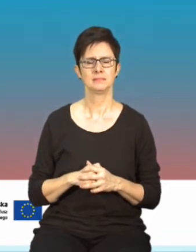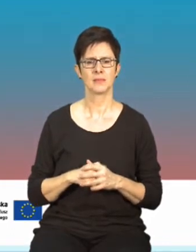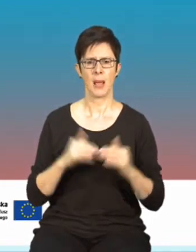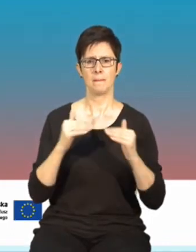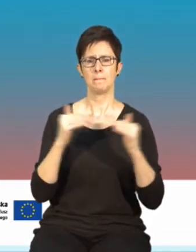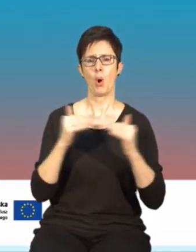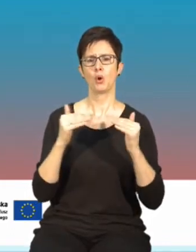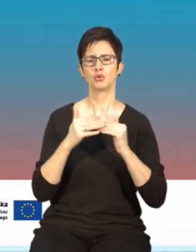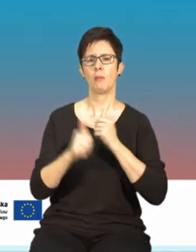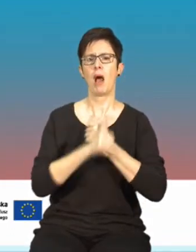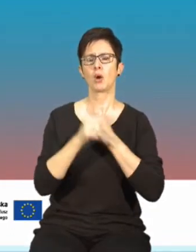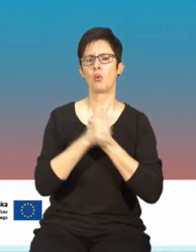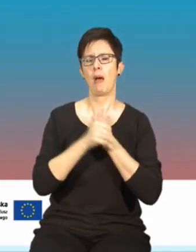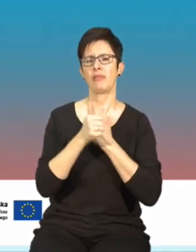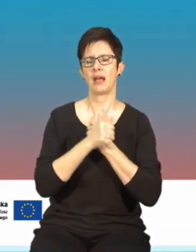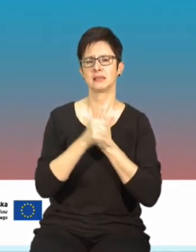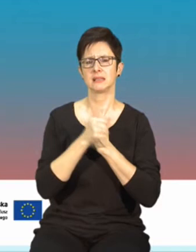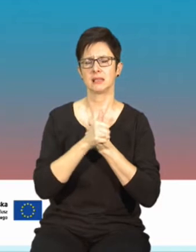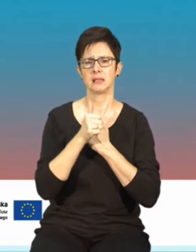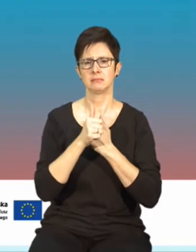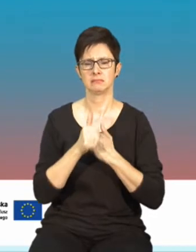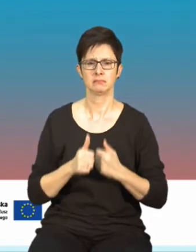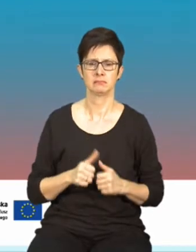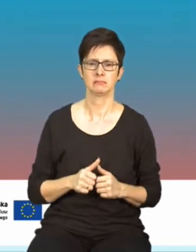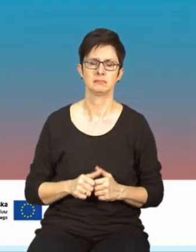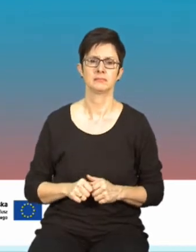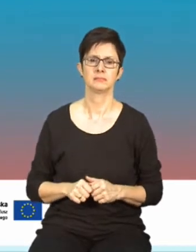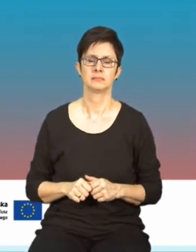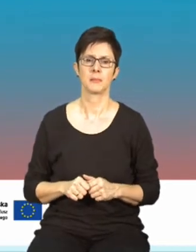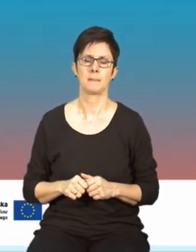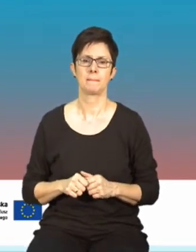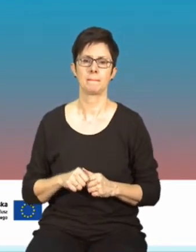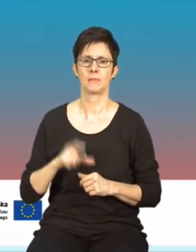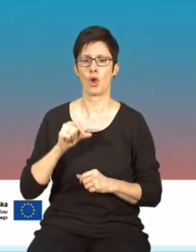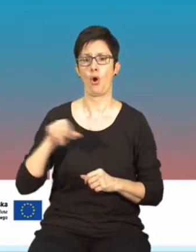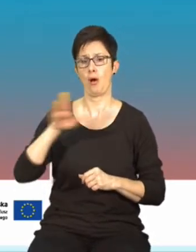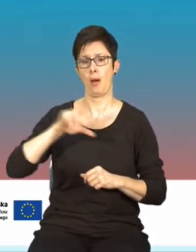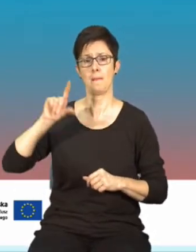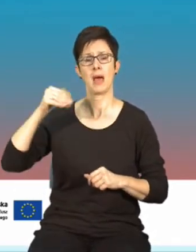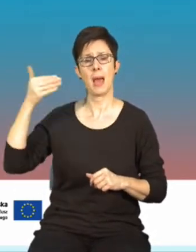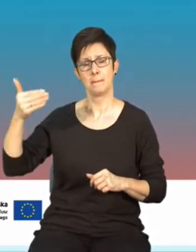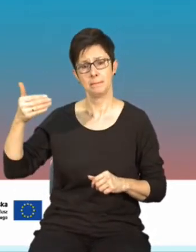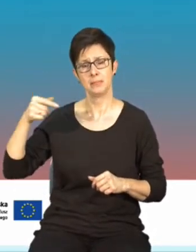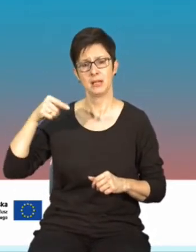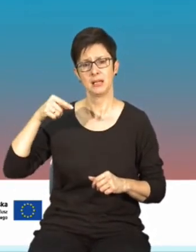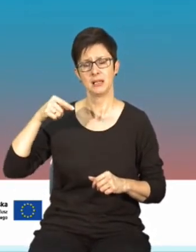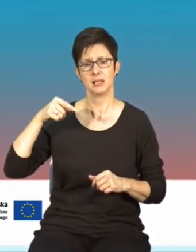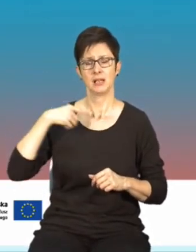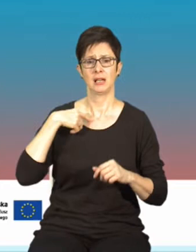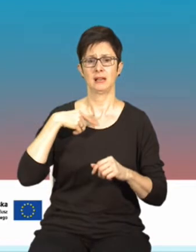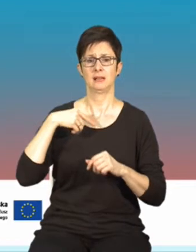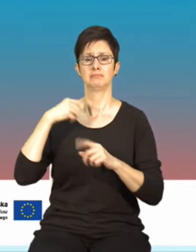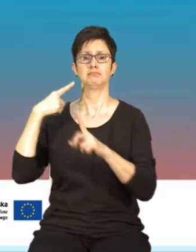poziom argumentacji, jeśli chodzi o pola elektromagnetyczne, stron za i